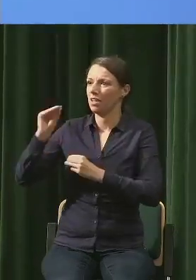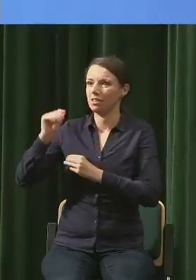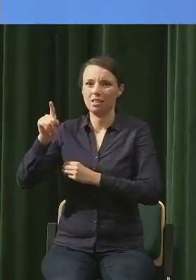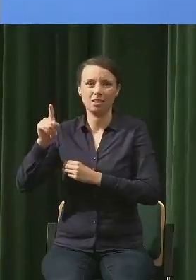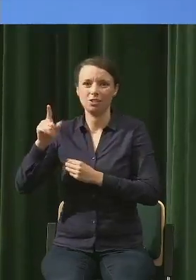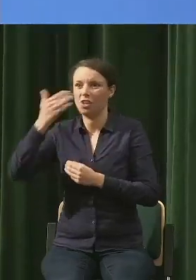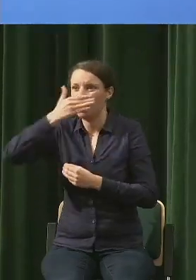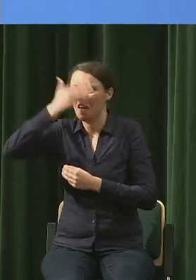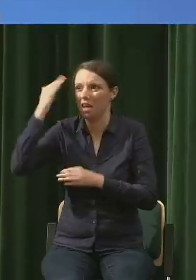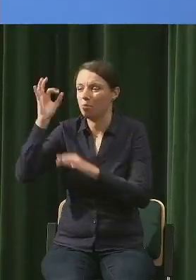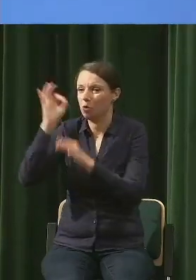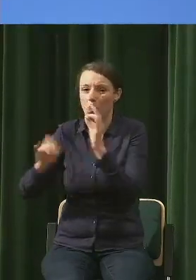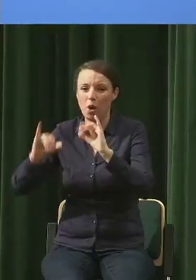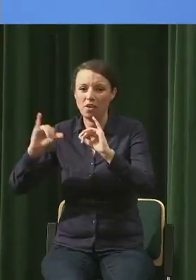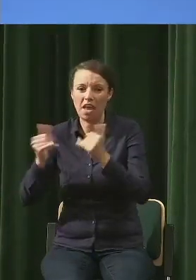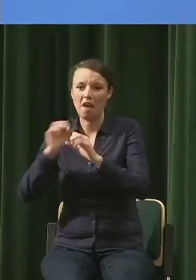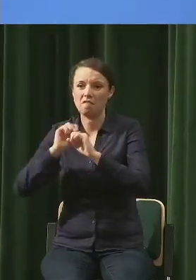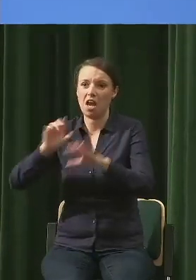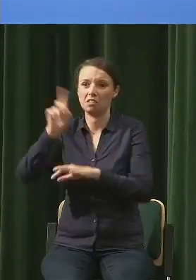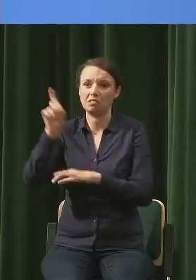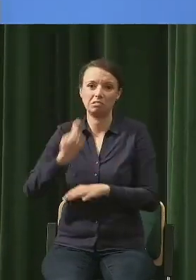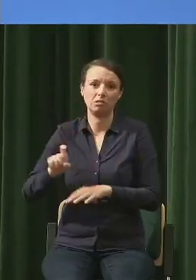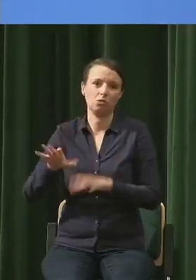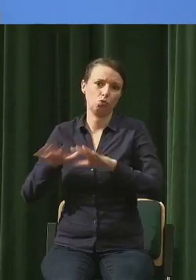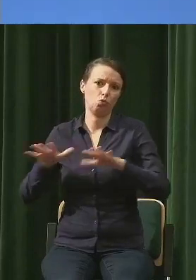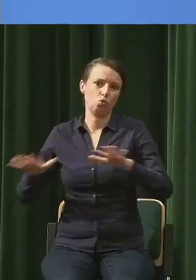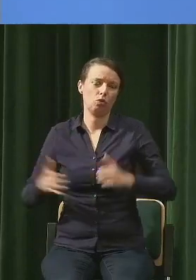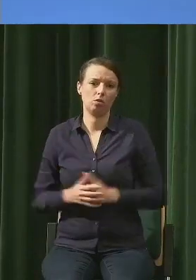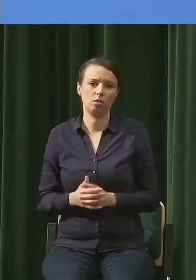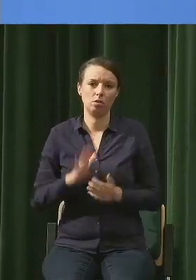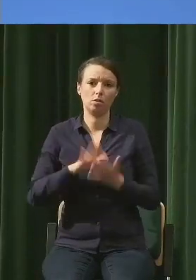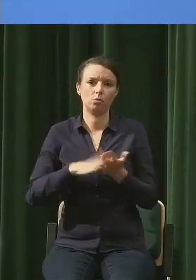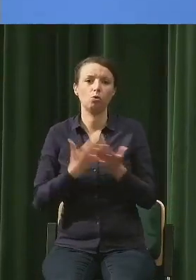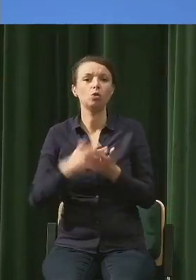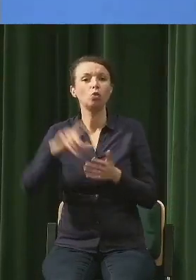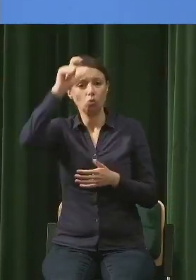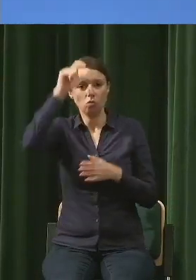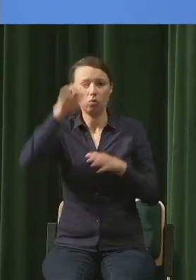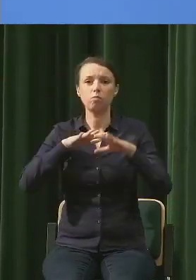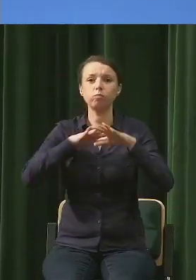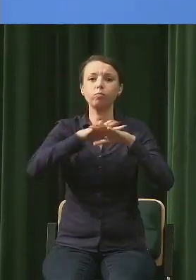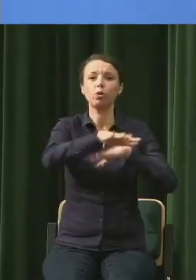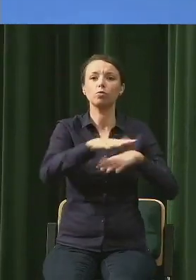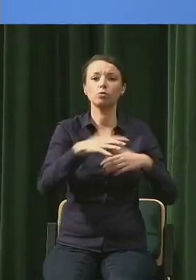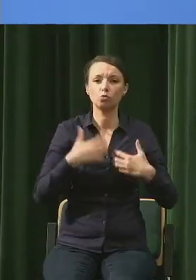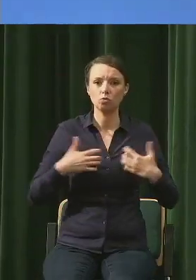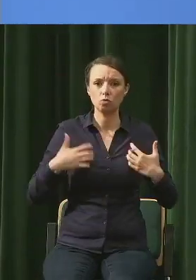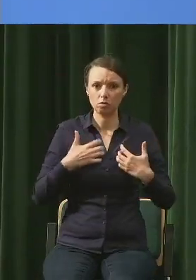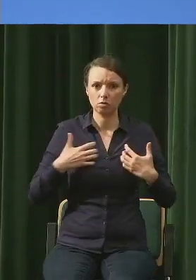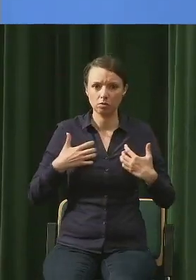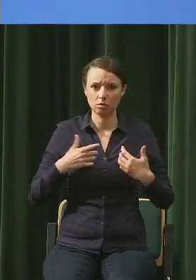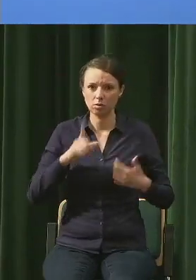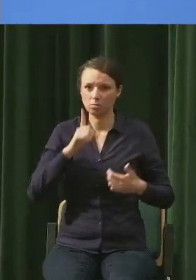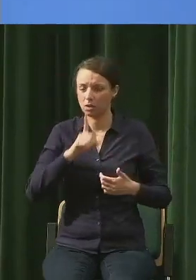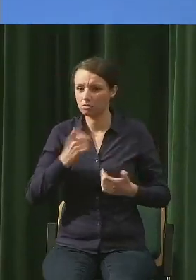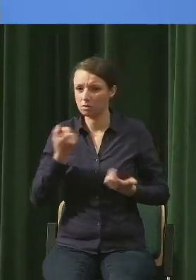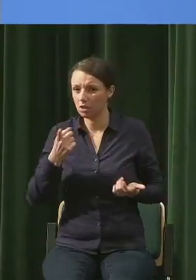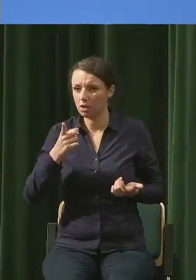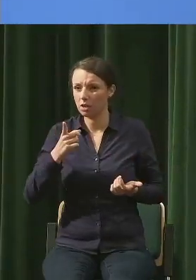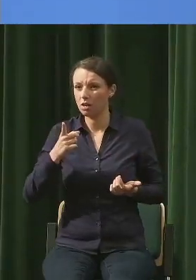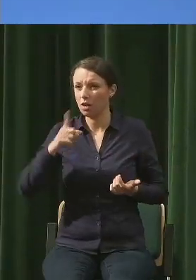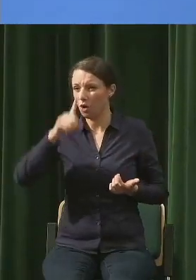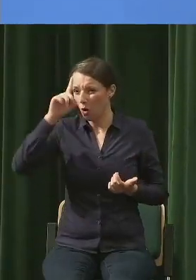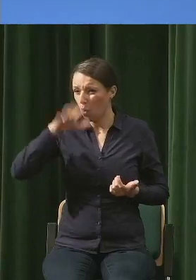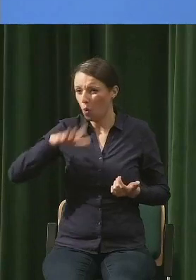że mówiąc o wpływie człowieka na środowisko, mało kto myśli w ogóle na przykład o czymś takim